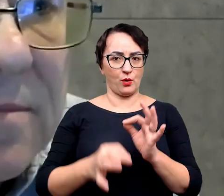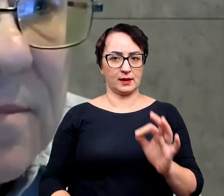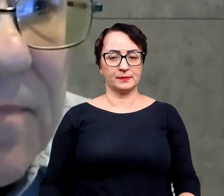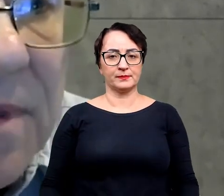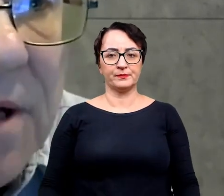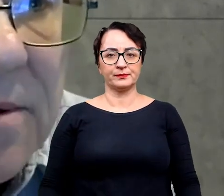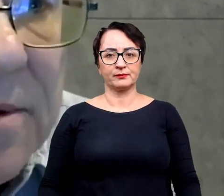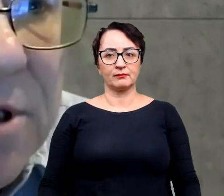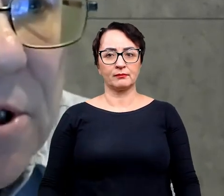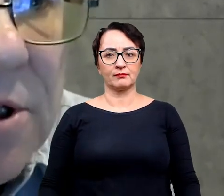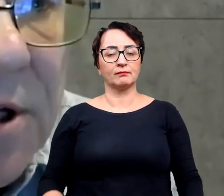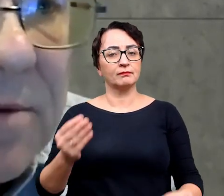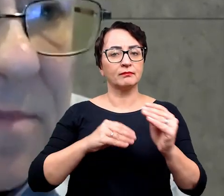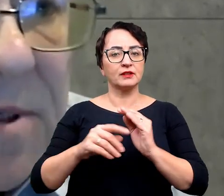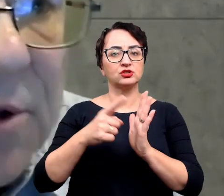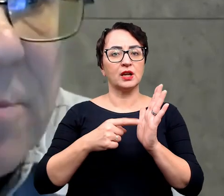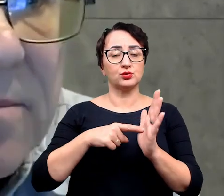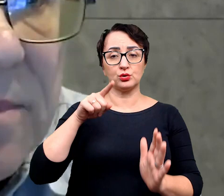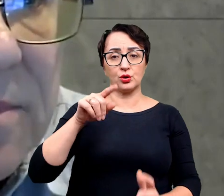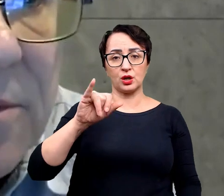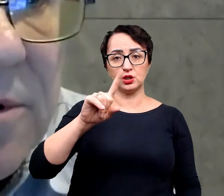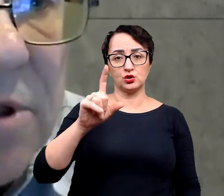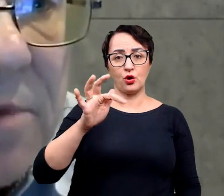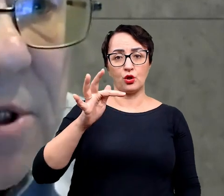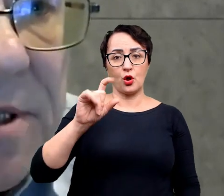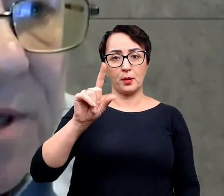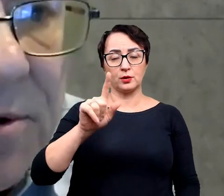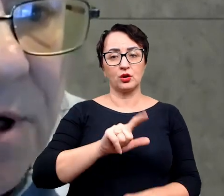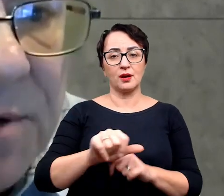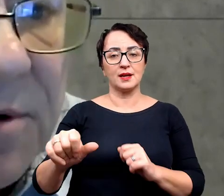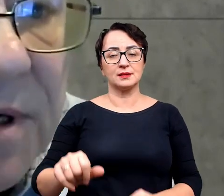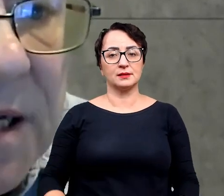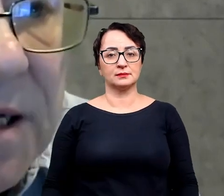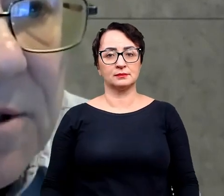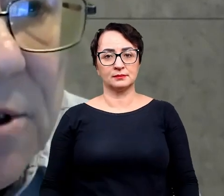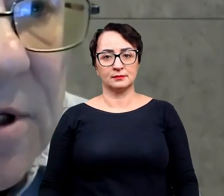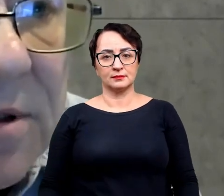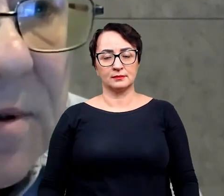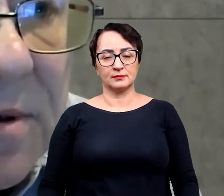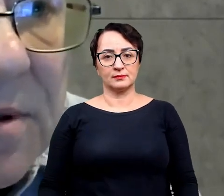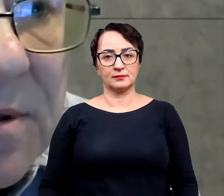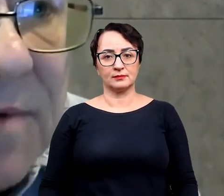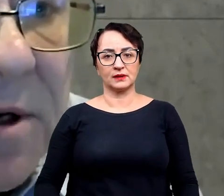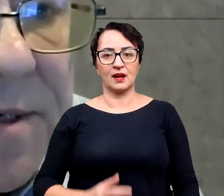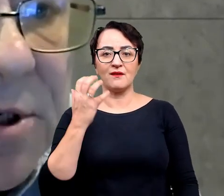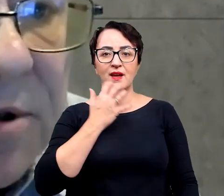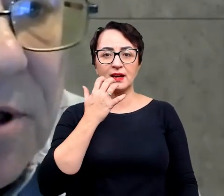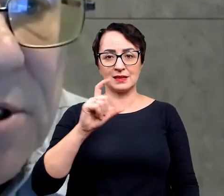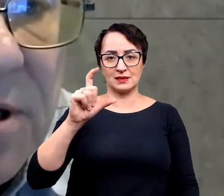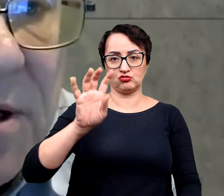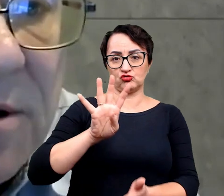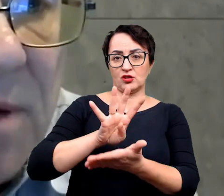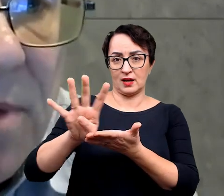najczęściej takim izotopem jest radiokarpin, czyli węgiel